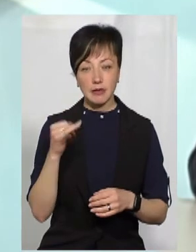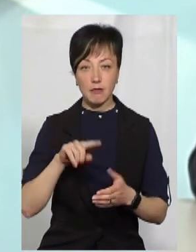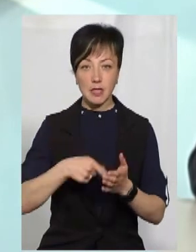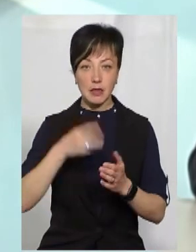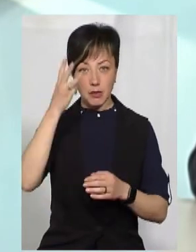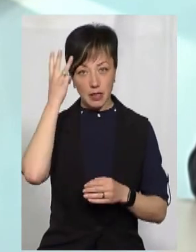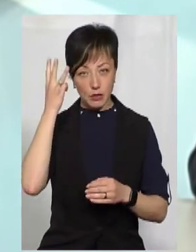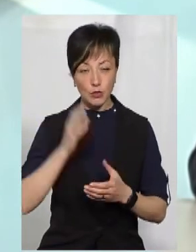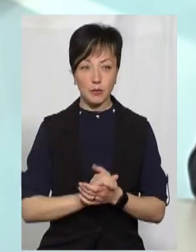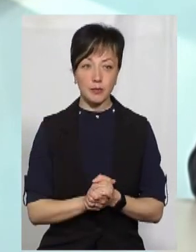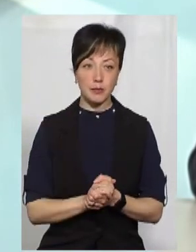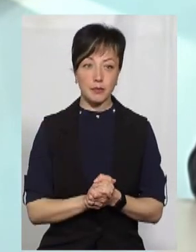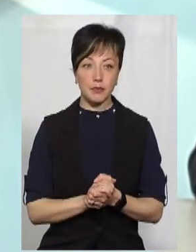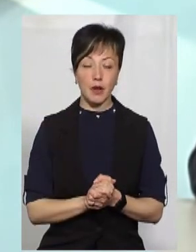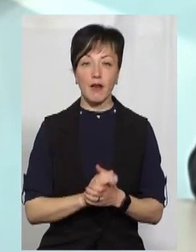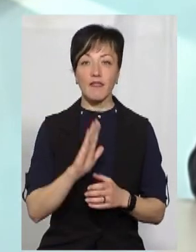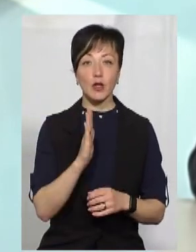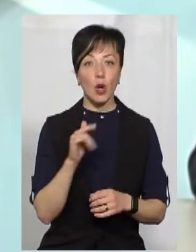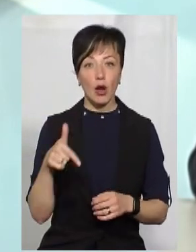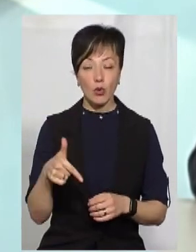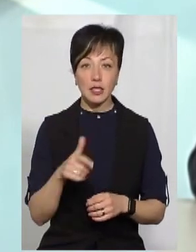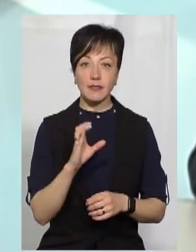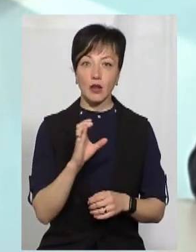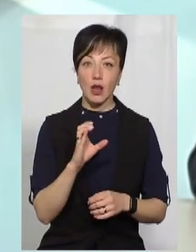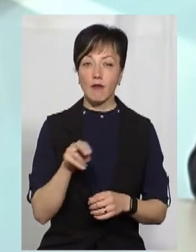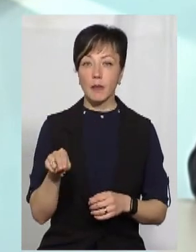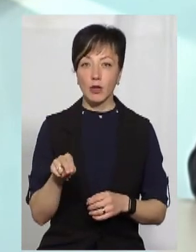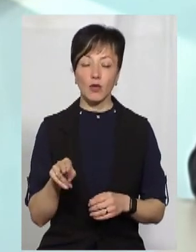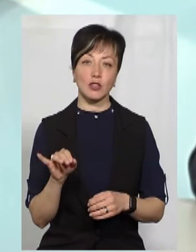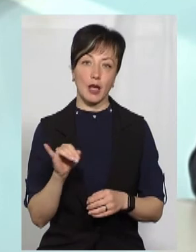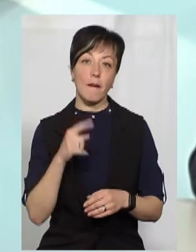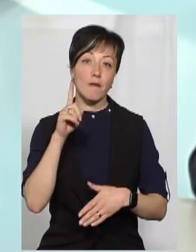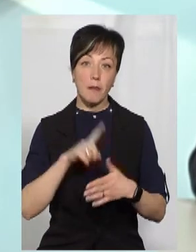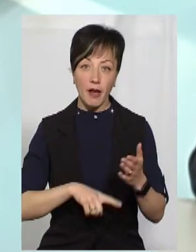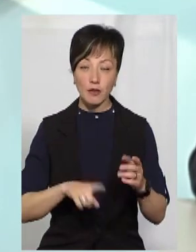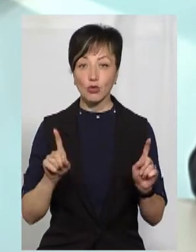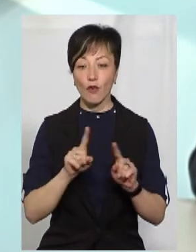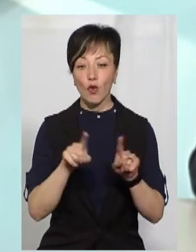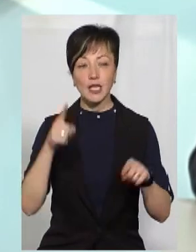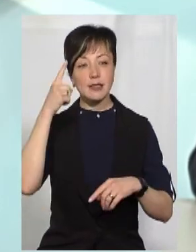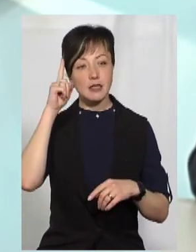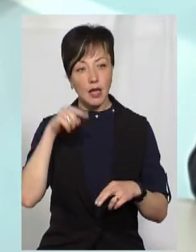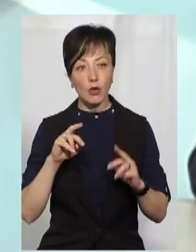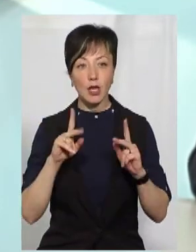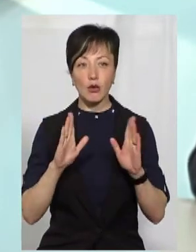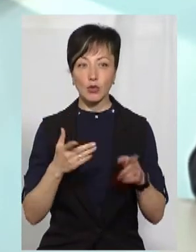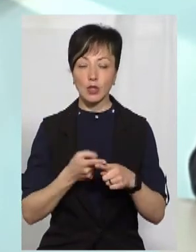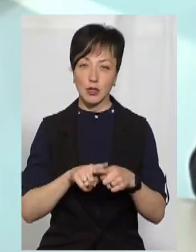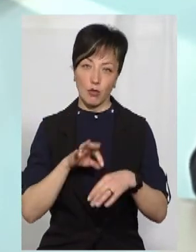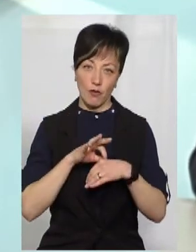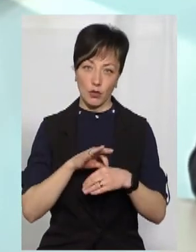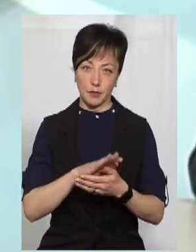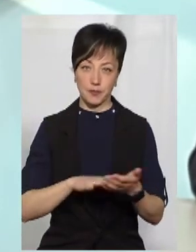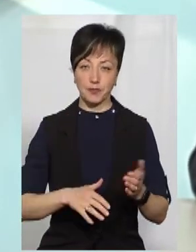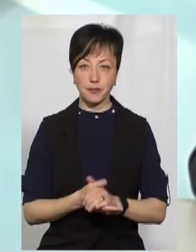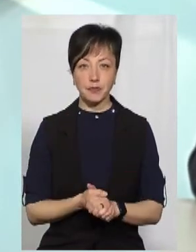до Віктора Григоровича, до Святослава Петровича. Я переконаний в тому, що вони знають, як вони будуть це проводити.